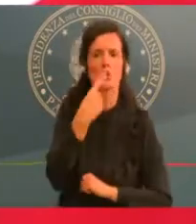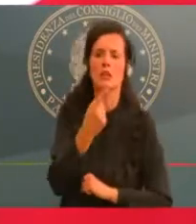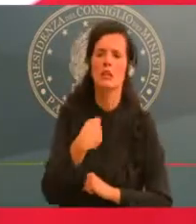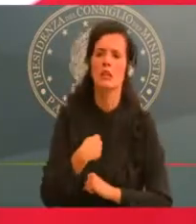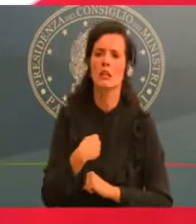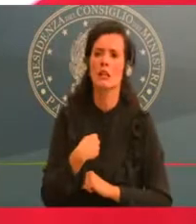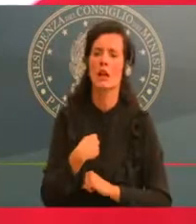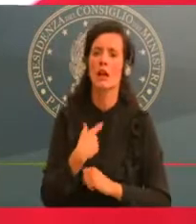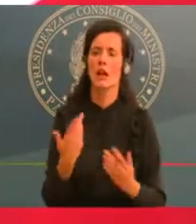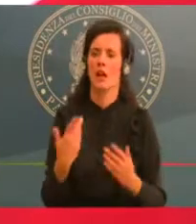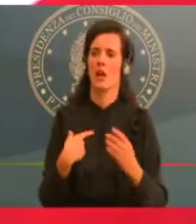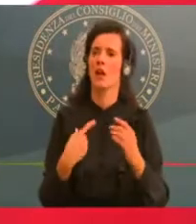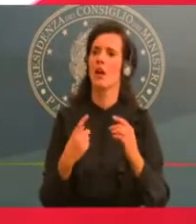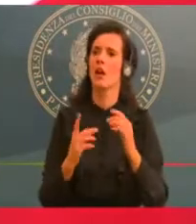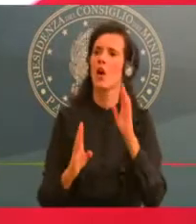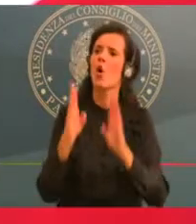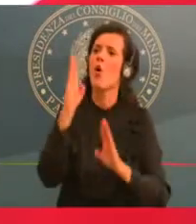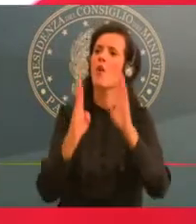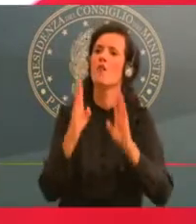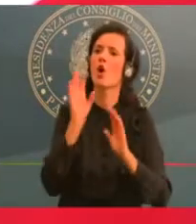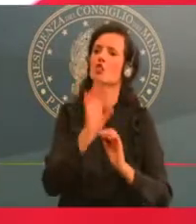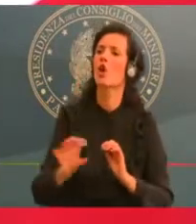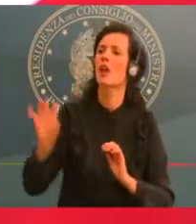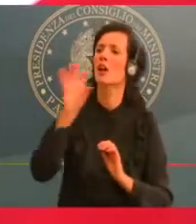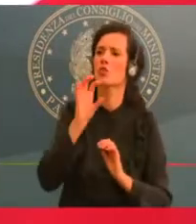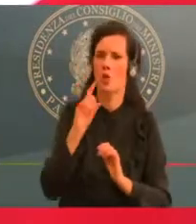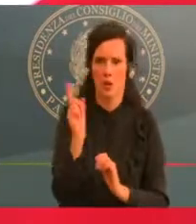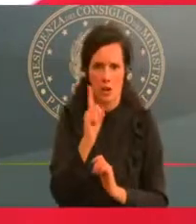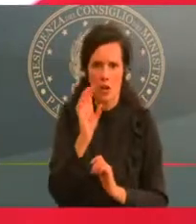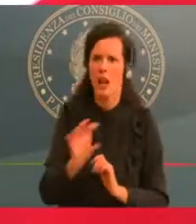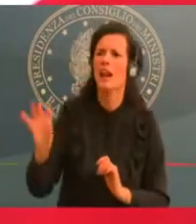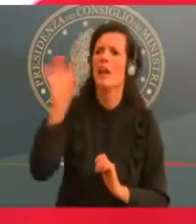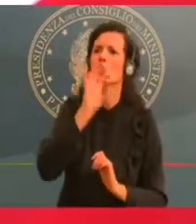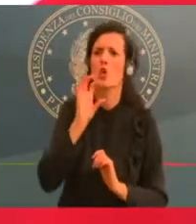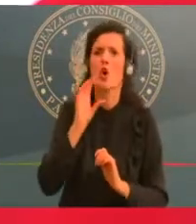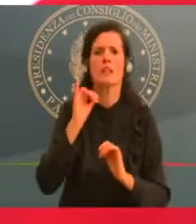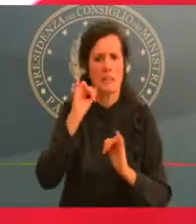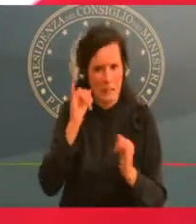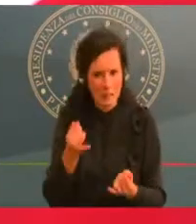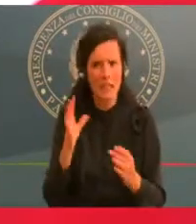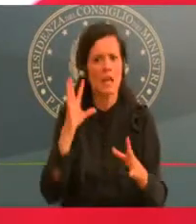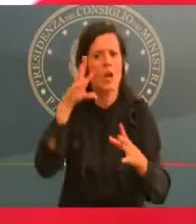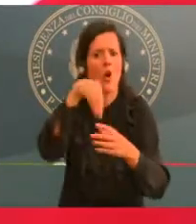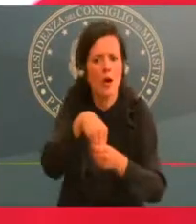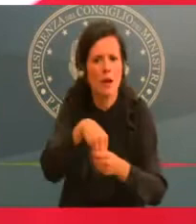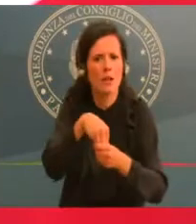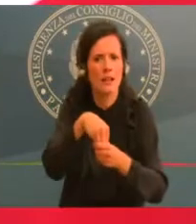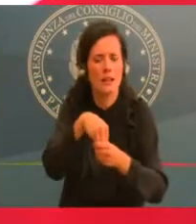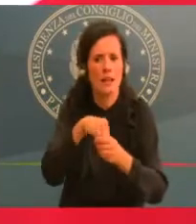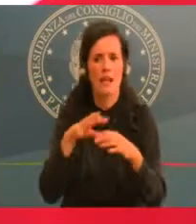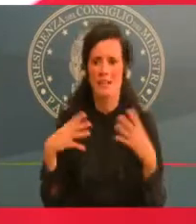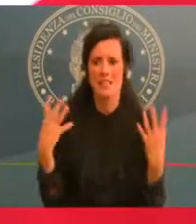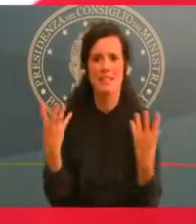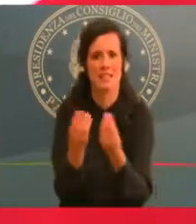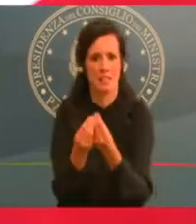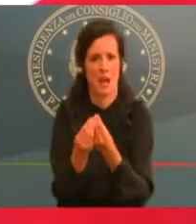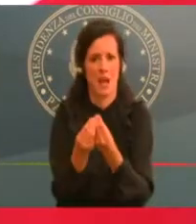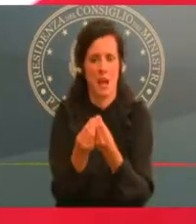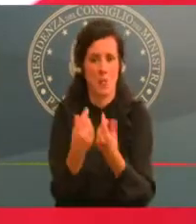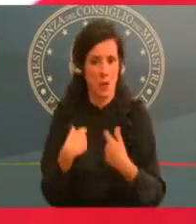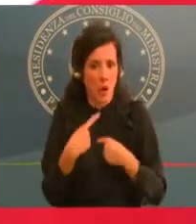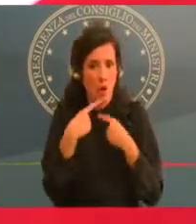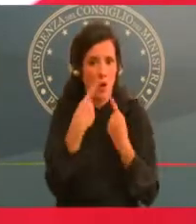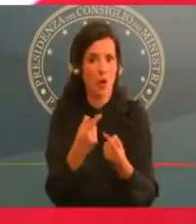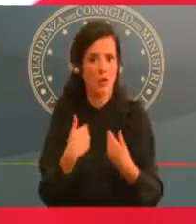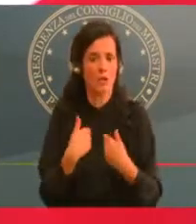l'ho detto, questi dati li dobbiamo rendere assolutamente accessibili con i relativi indicatori. È giusto che in questo momento,